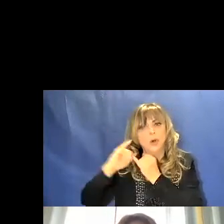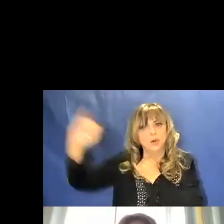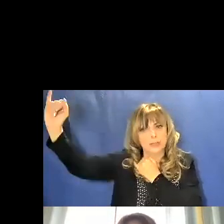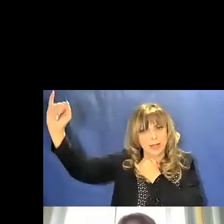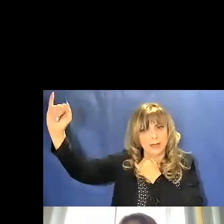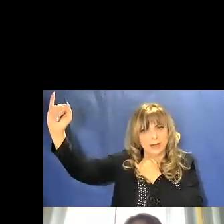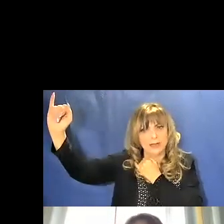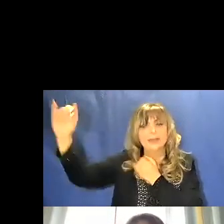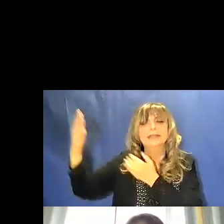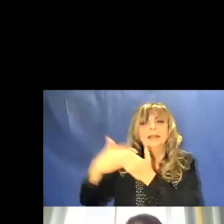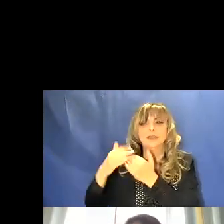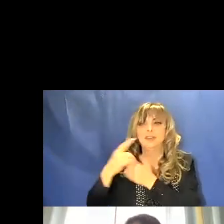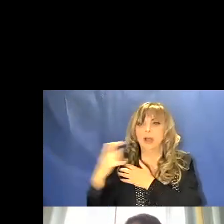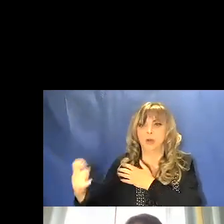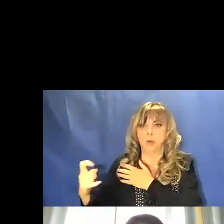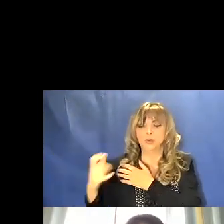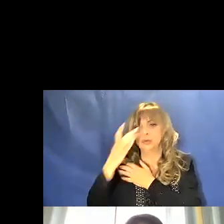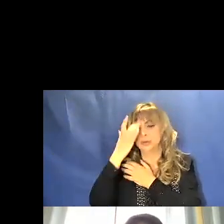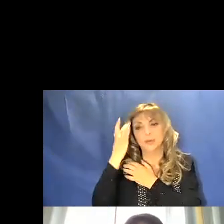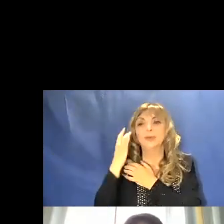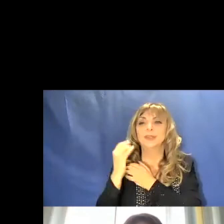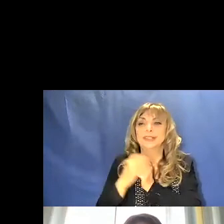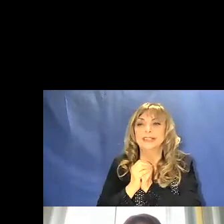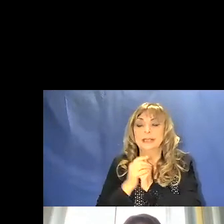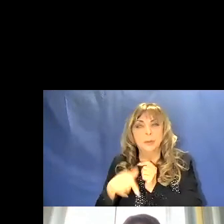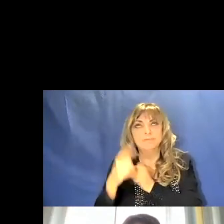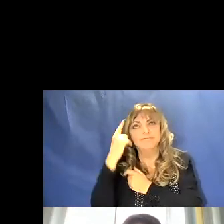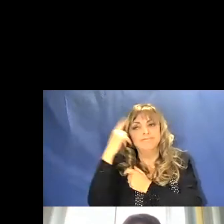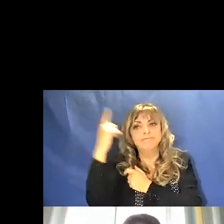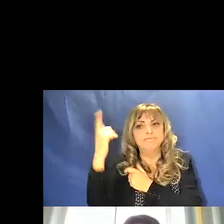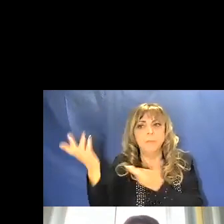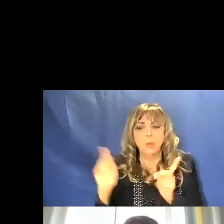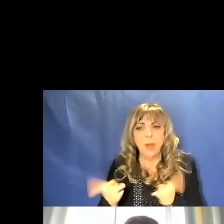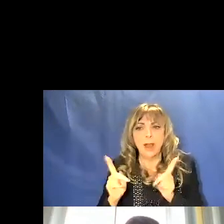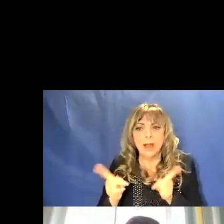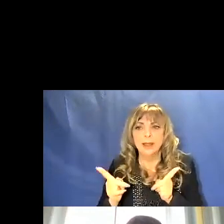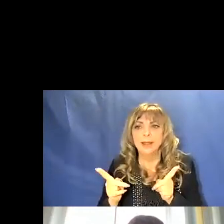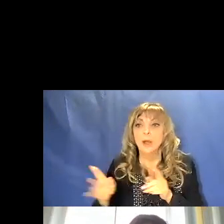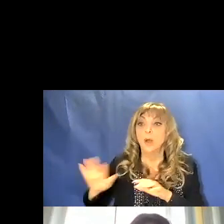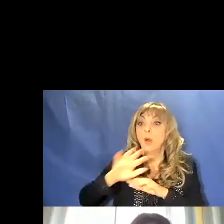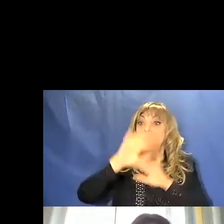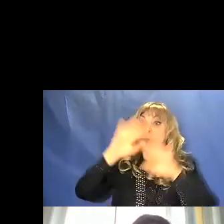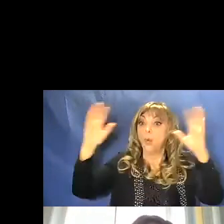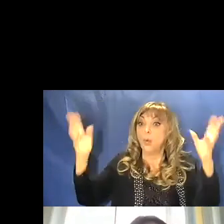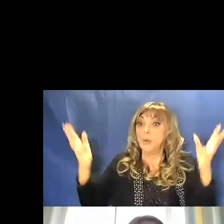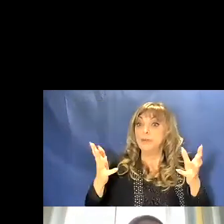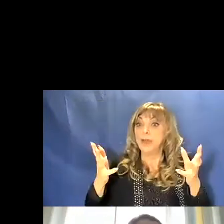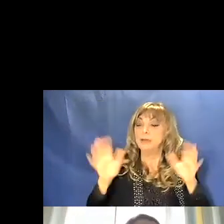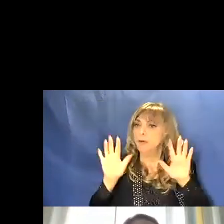e da qui l'idea che l'universo è in espansione,